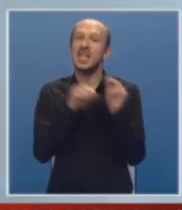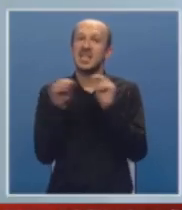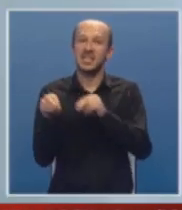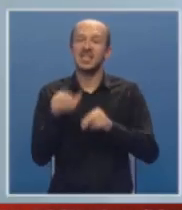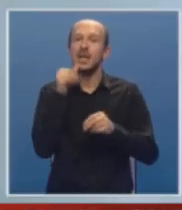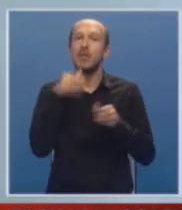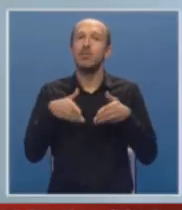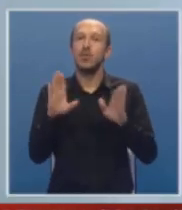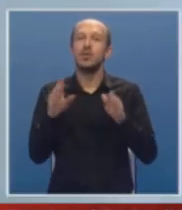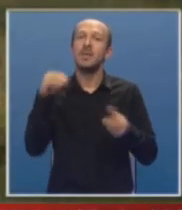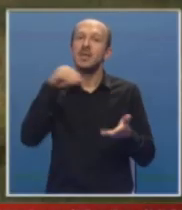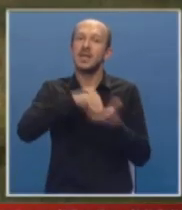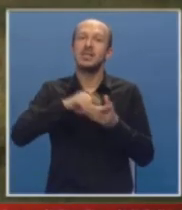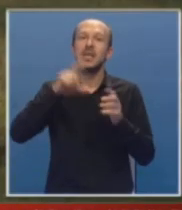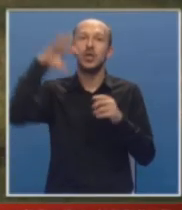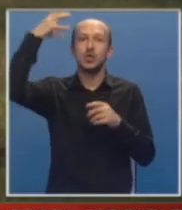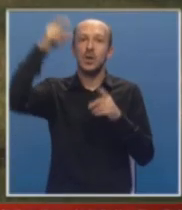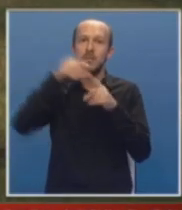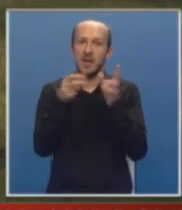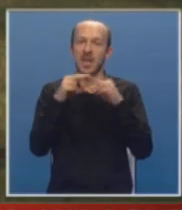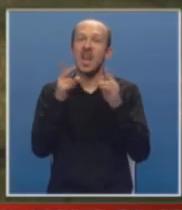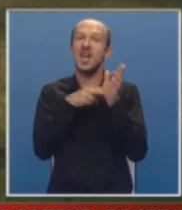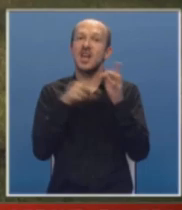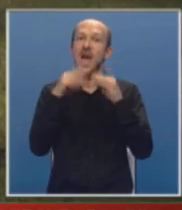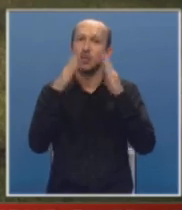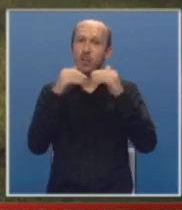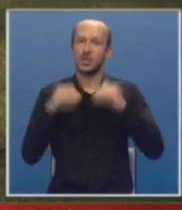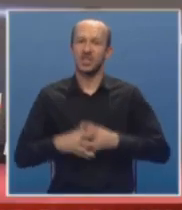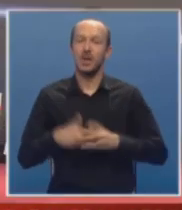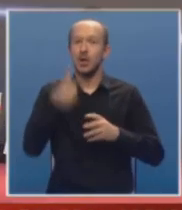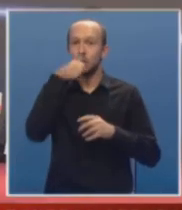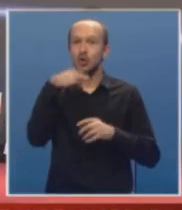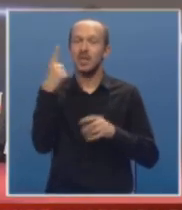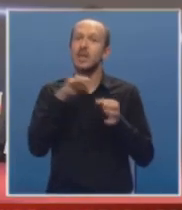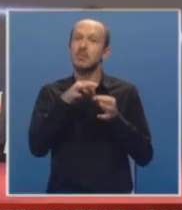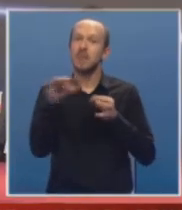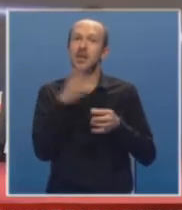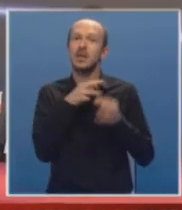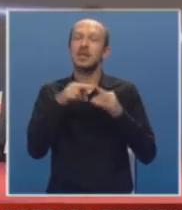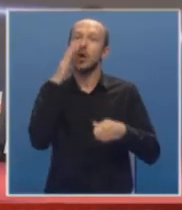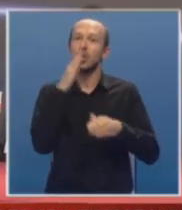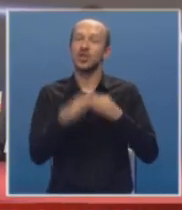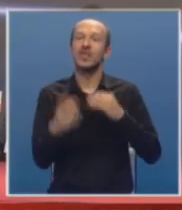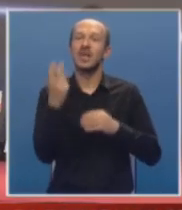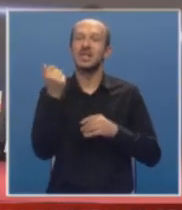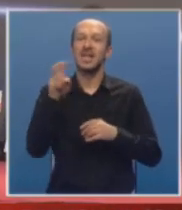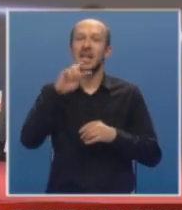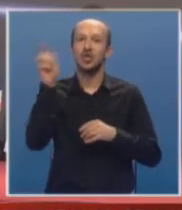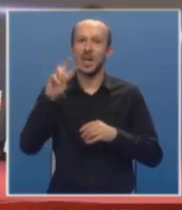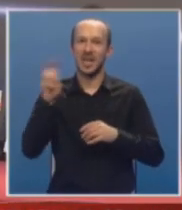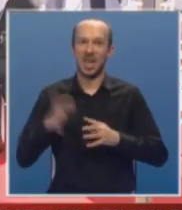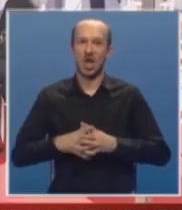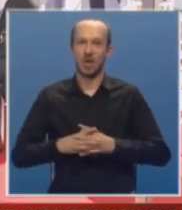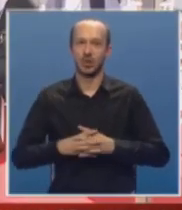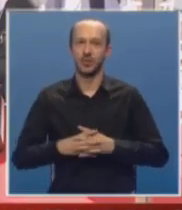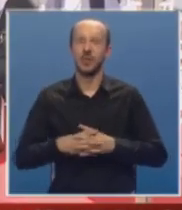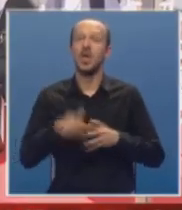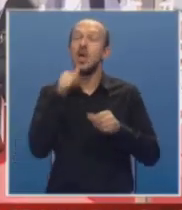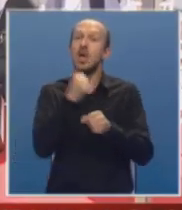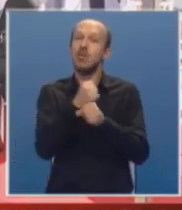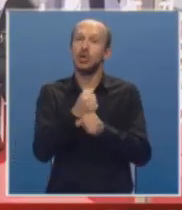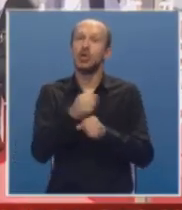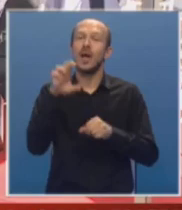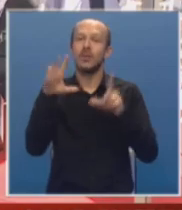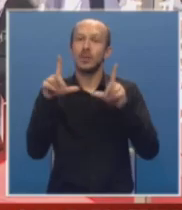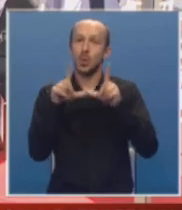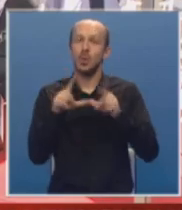i to putem instalacije solarnih panela na domaćinstvima što je jedna od mjera za ograničavanje cijena električne energije, te da je podrška